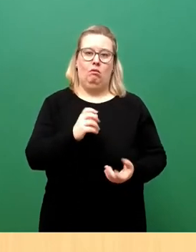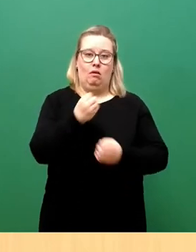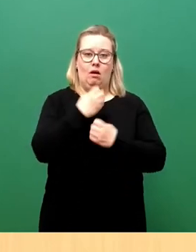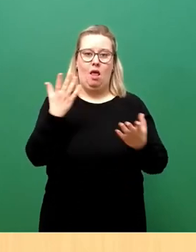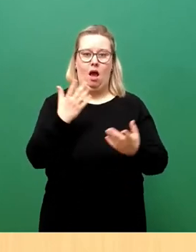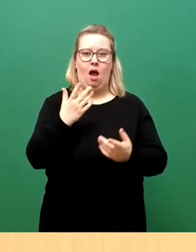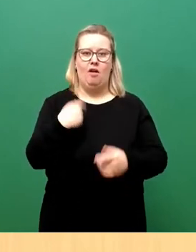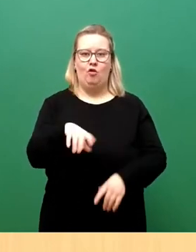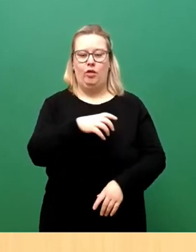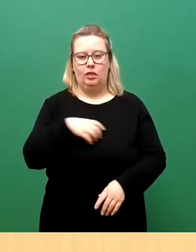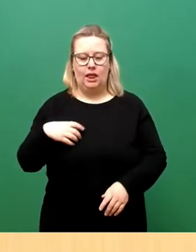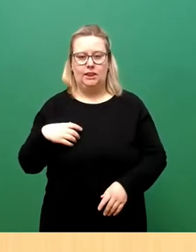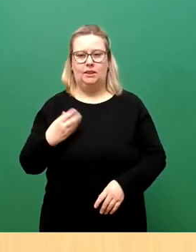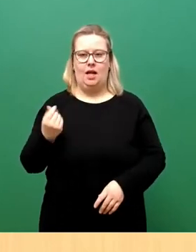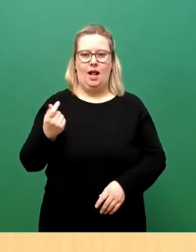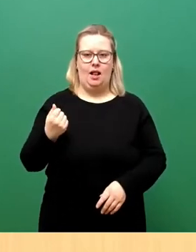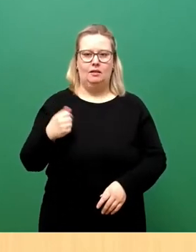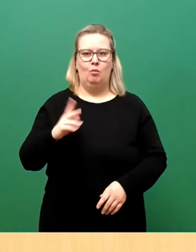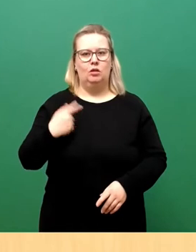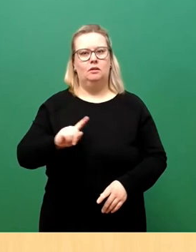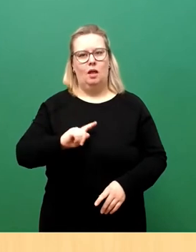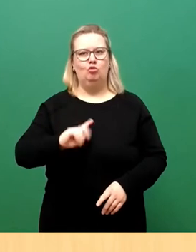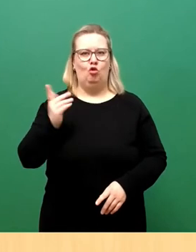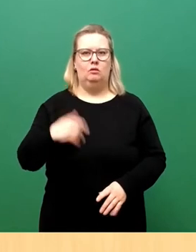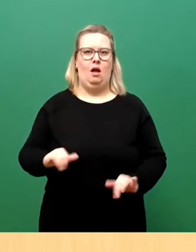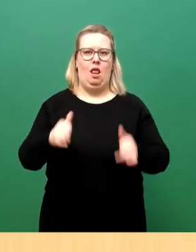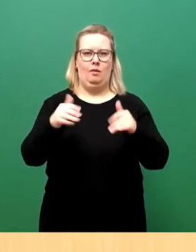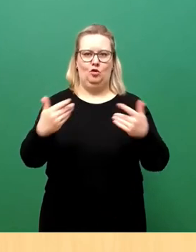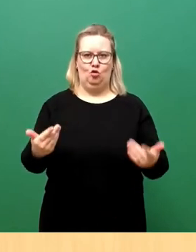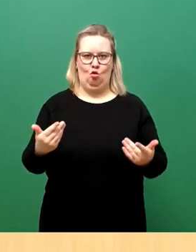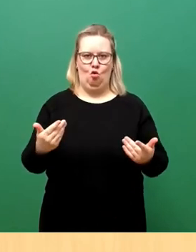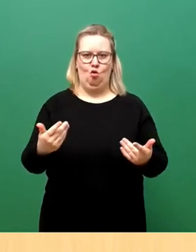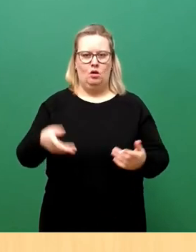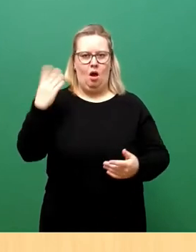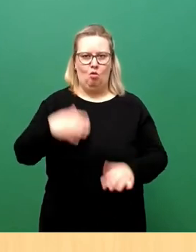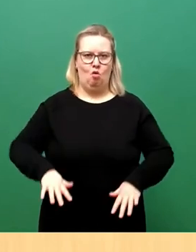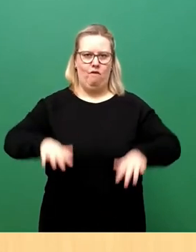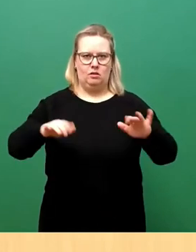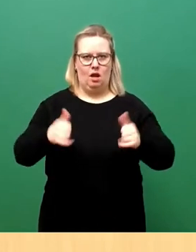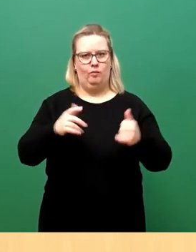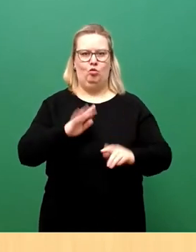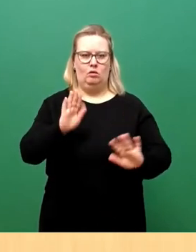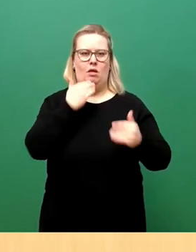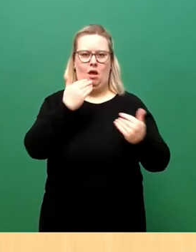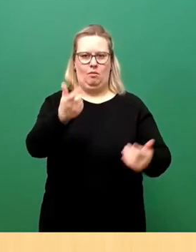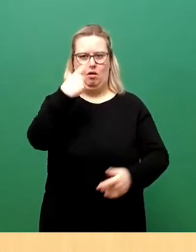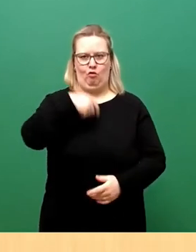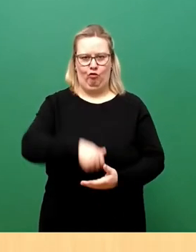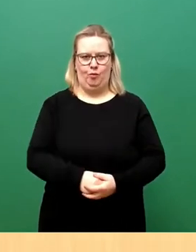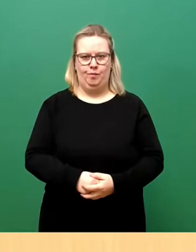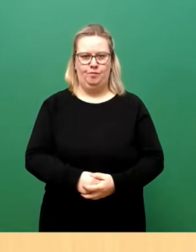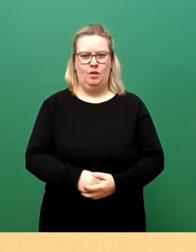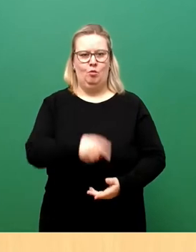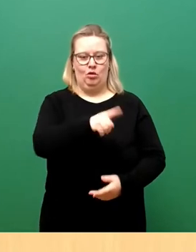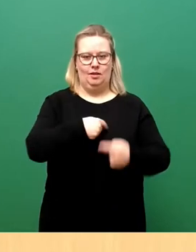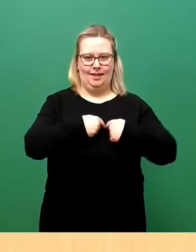Dresdnerinnen und Dresdner kommen, die selbst schon eine solche Naturgewalt erlebt haben. Dieses wunderbare Herz, weil Sie